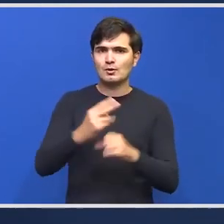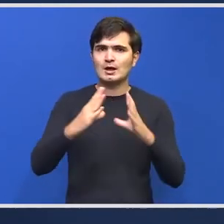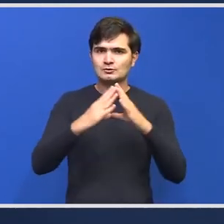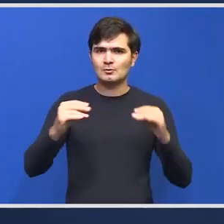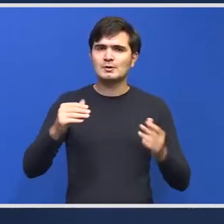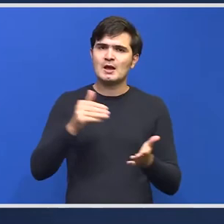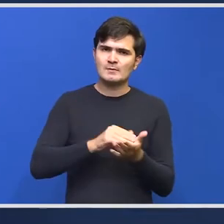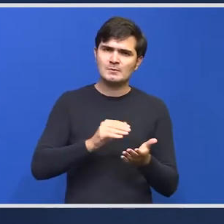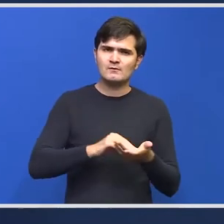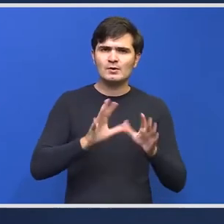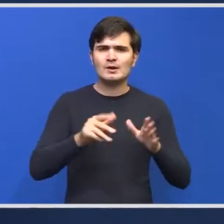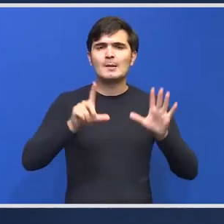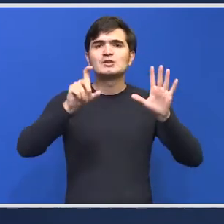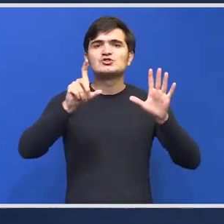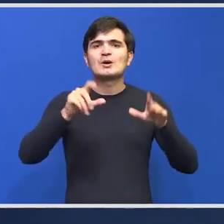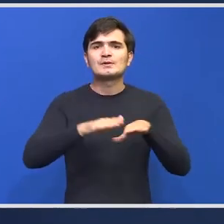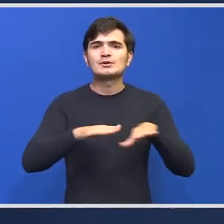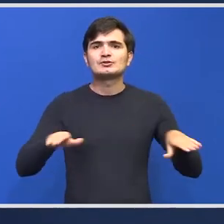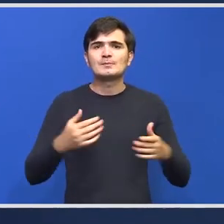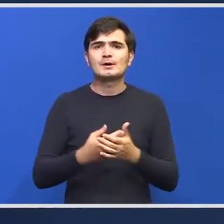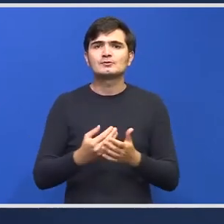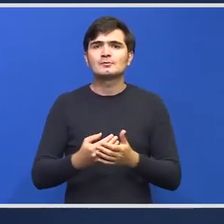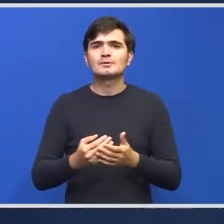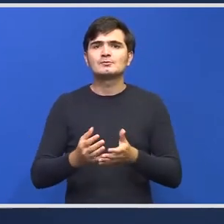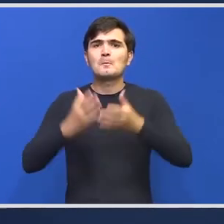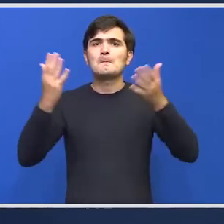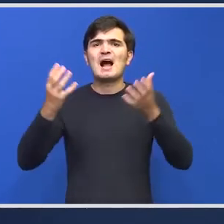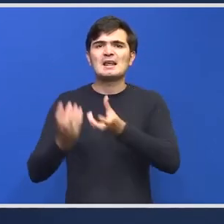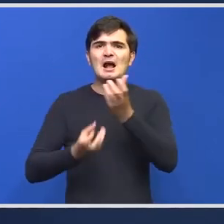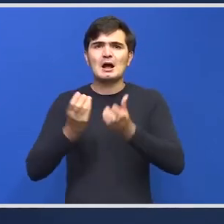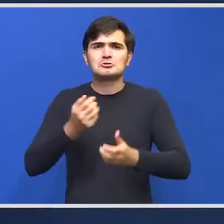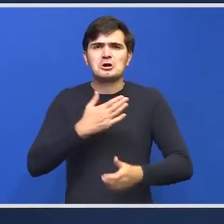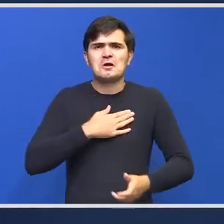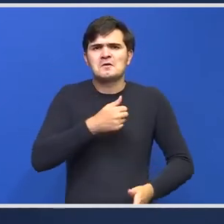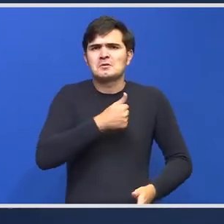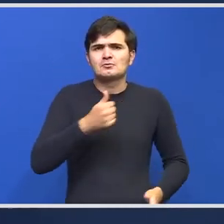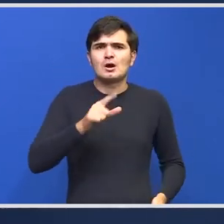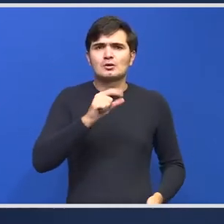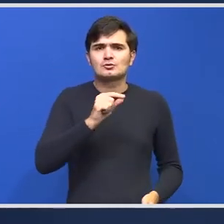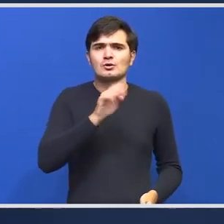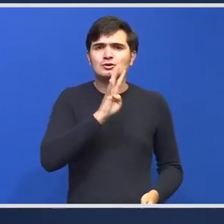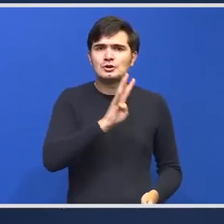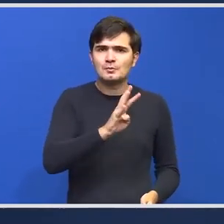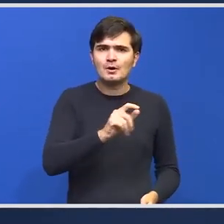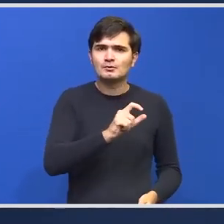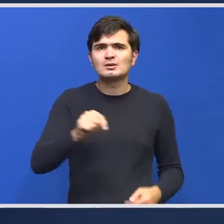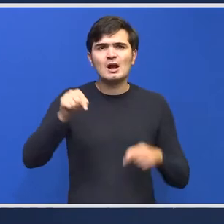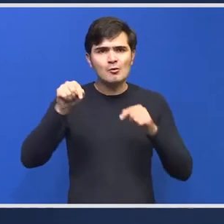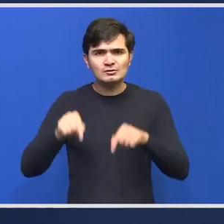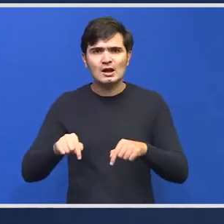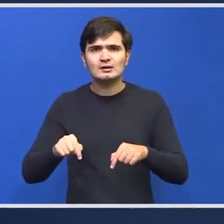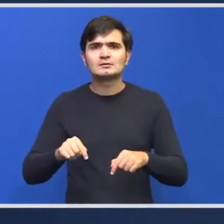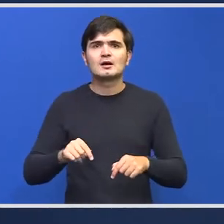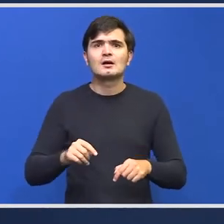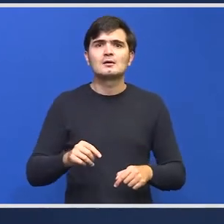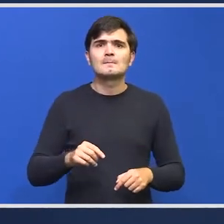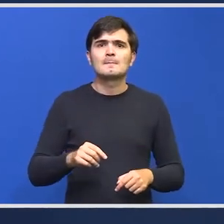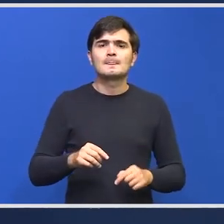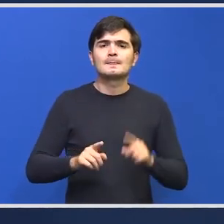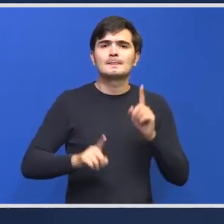de 70 de paturi pentru mari arși avem 24 sunt situații în care pentru a oferi